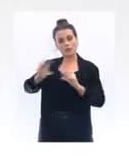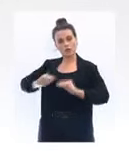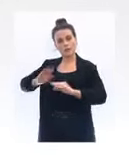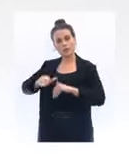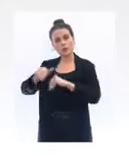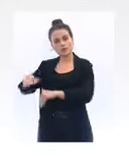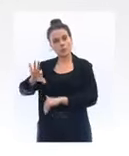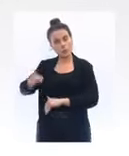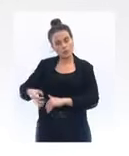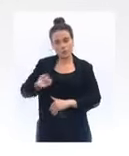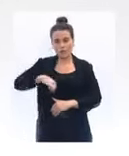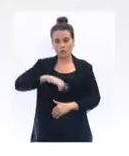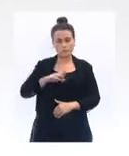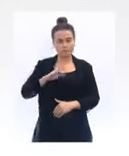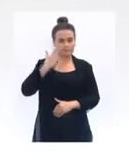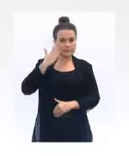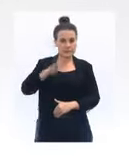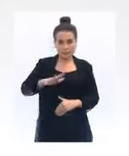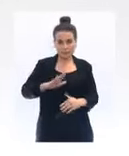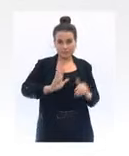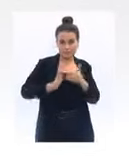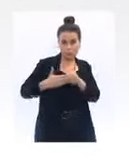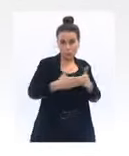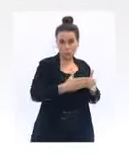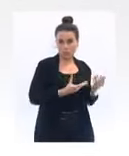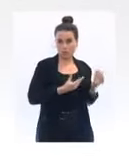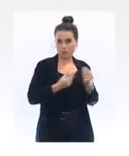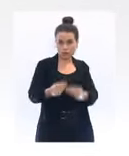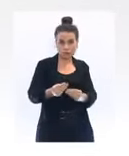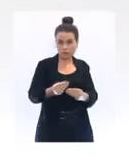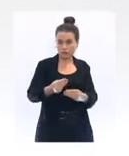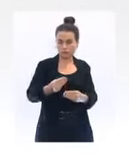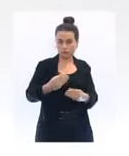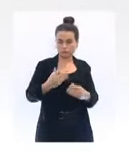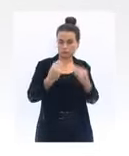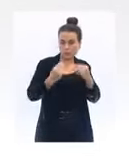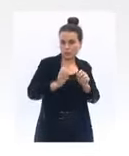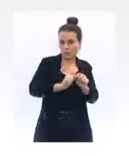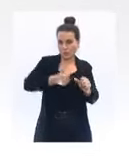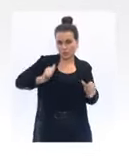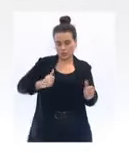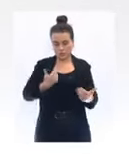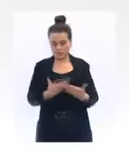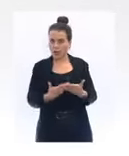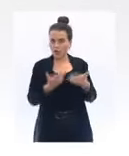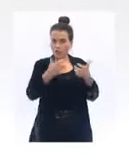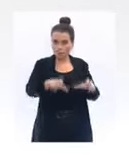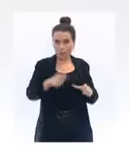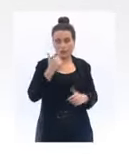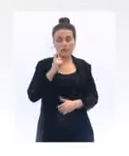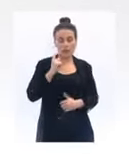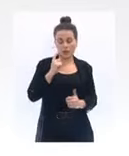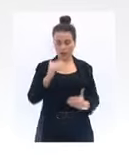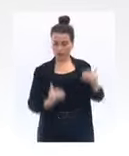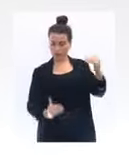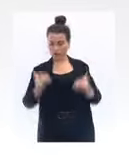écoles et des établissements entraîne l'aggravation des retards scolaires et nous ne voulons pas cela. Nous ne voulons pas d'écart entre les élèves, nous voulons